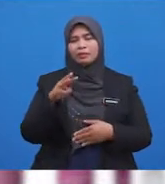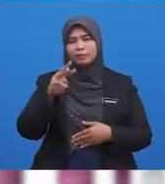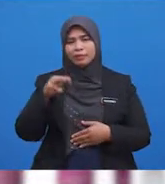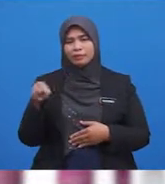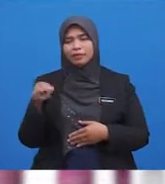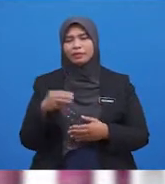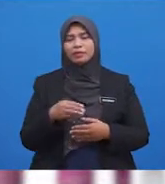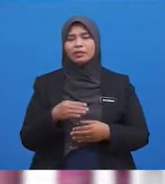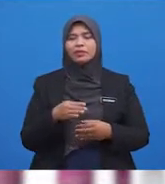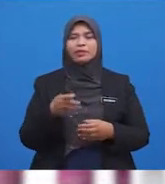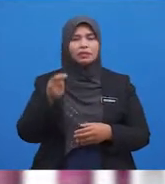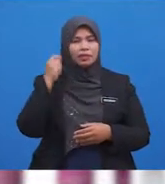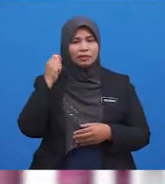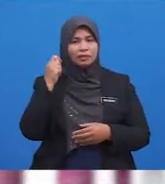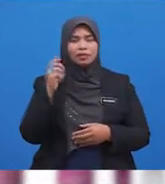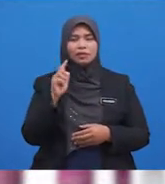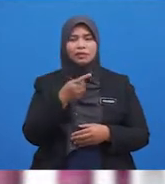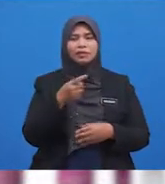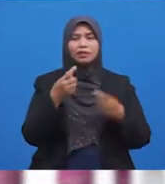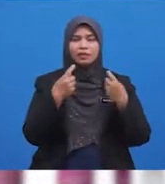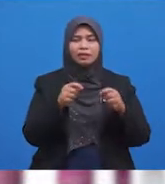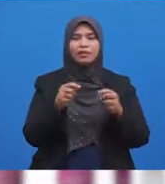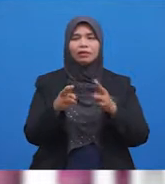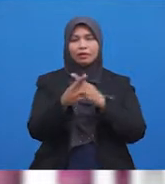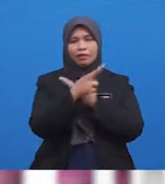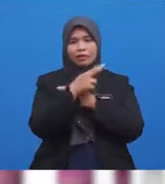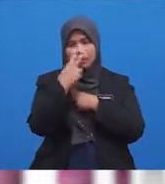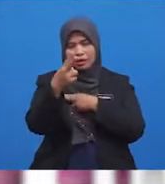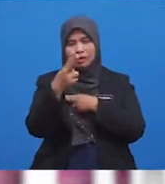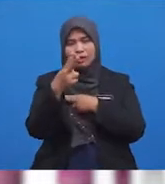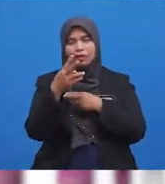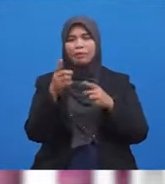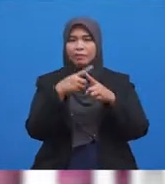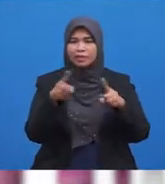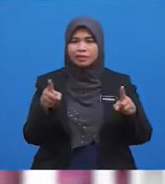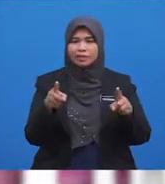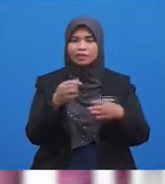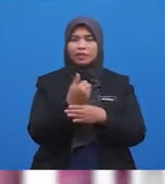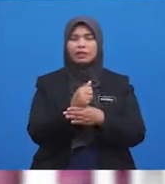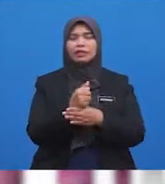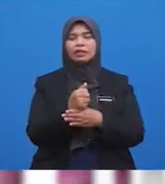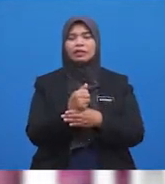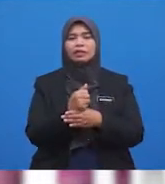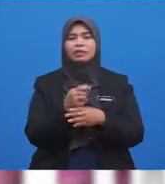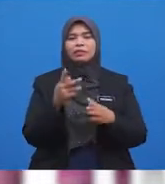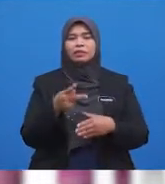Sebentar tadi Kita telah melihat Perbezaan Antara perkara rukun